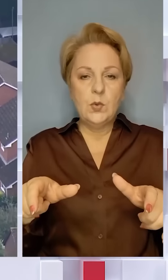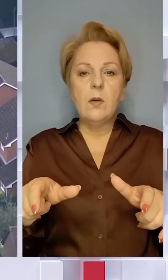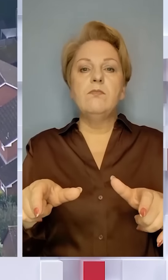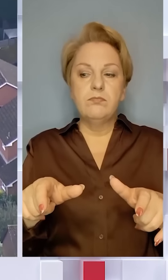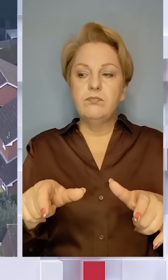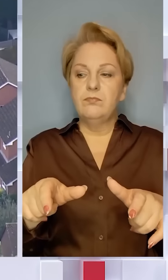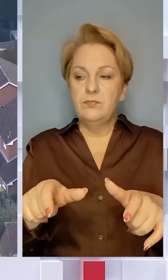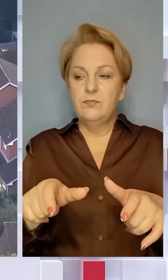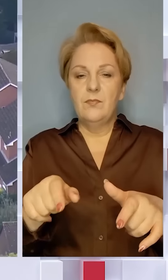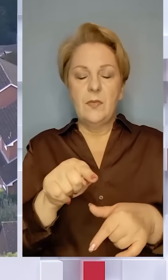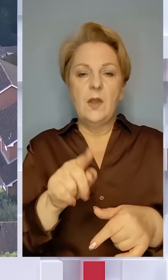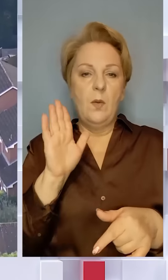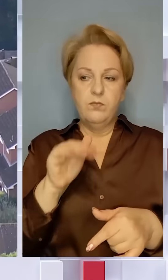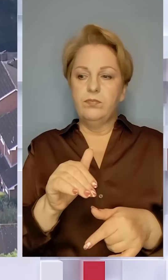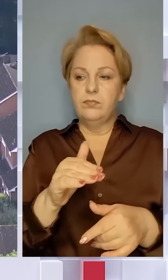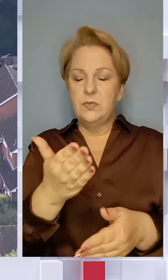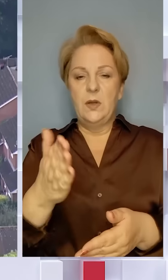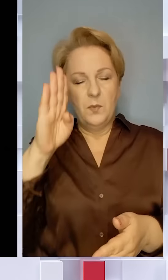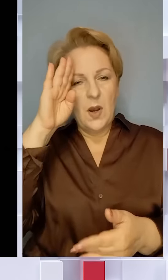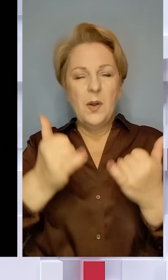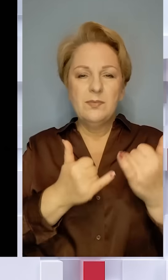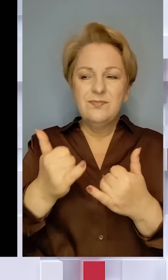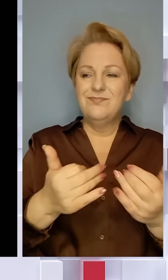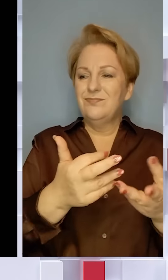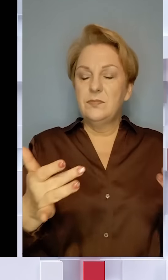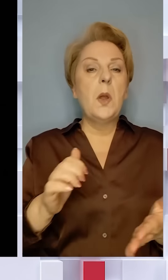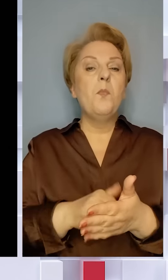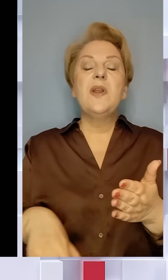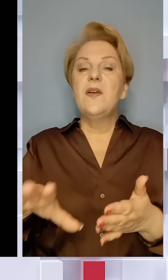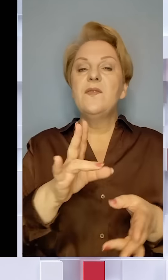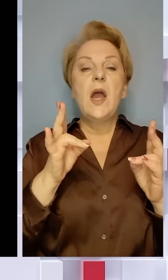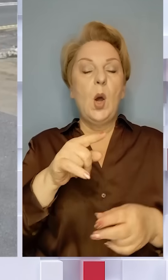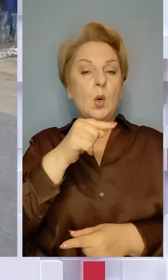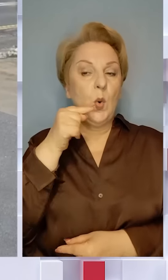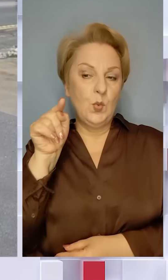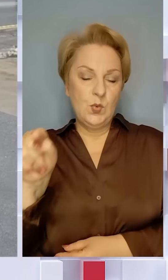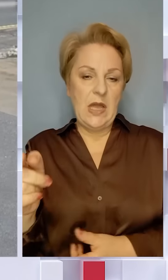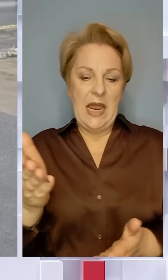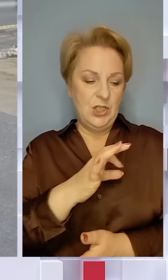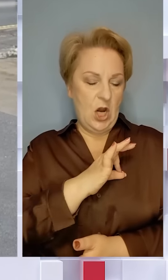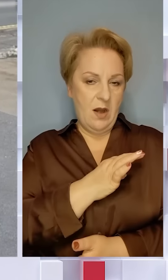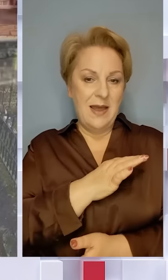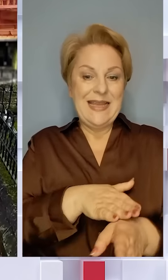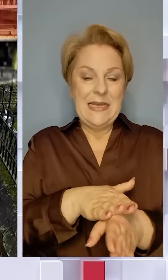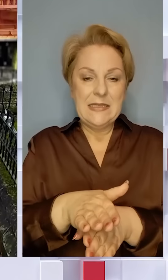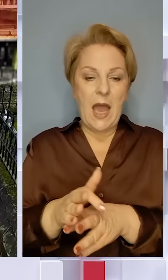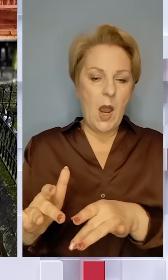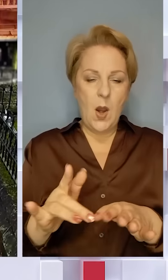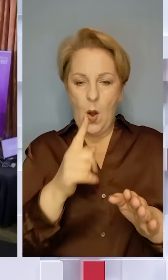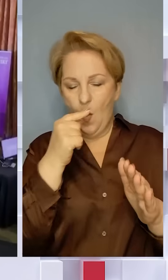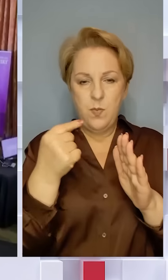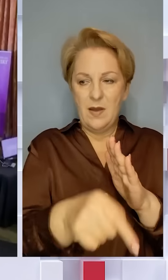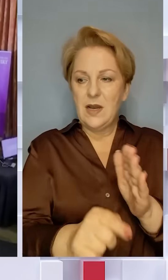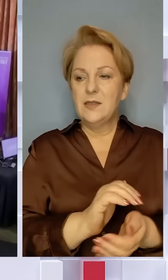Британки Дон Стерджас та її бойфренда. Причина всіх цих бід у Росії, чиї агенти здійснили операцію.